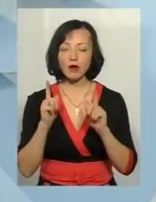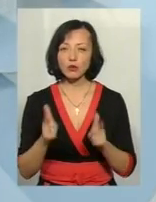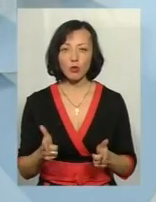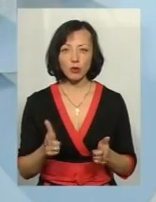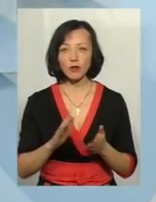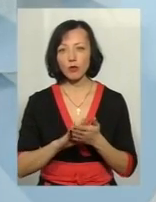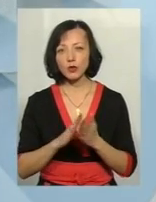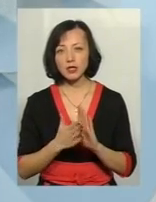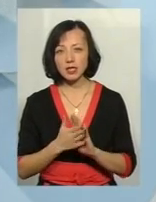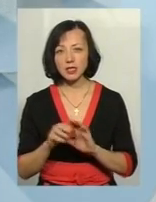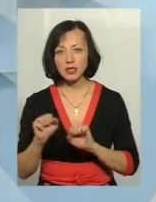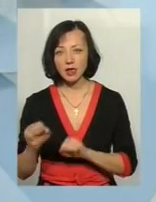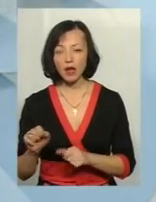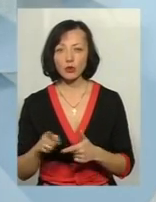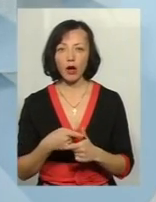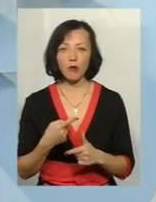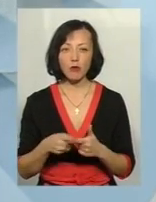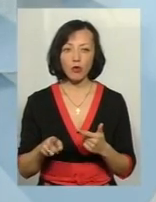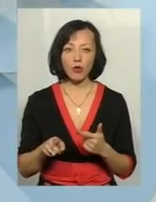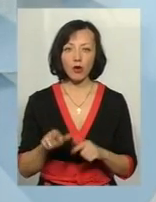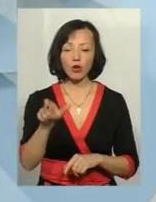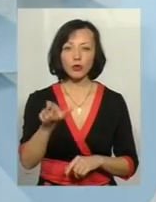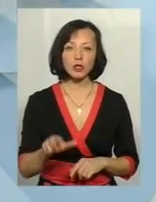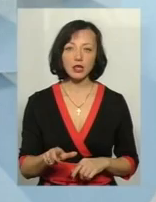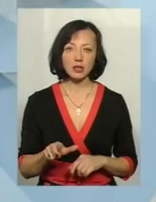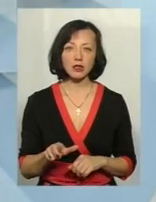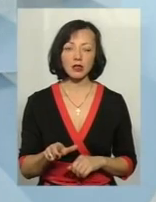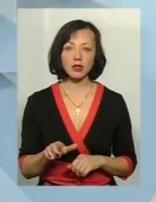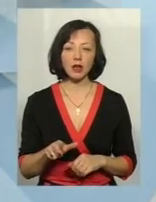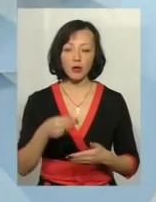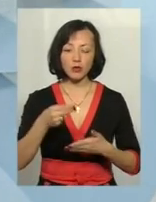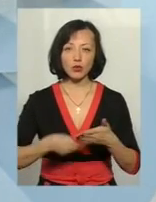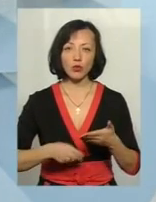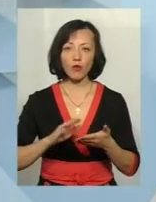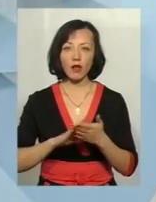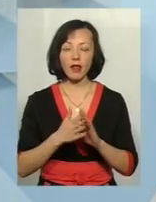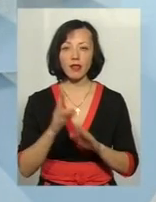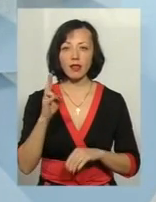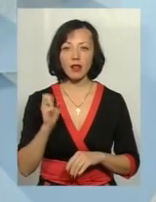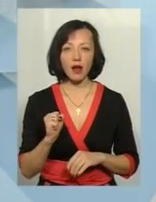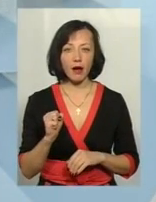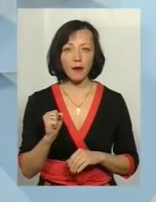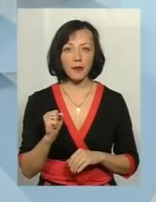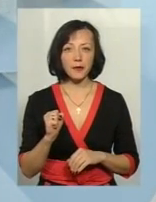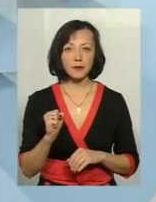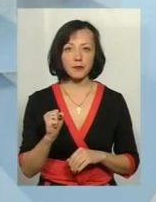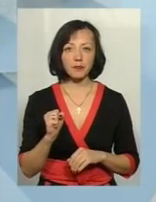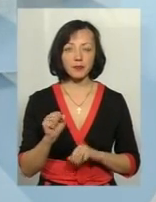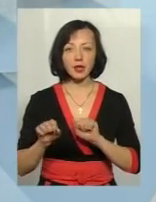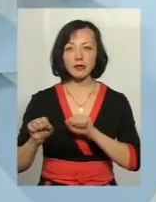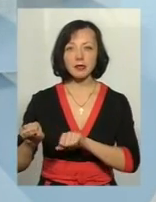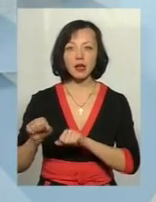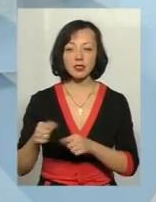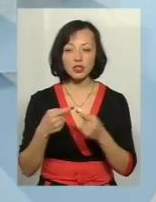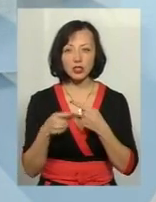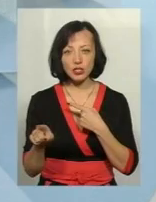в позиції захисту, або клієнт уклав угоду на правовий захист